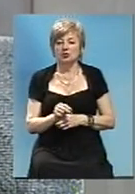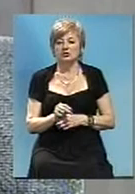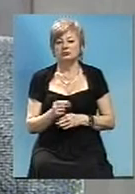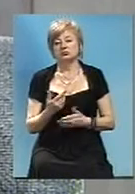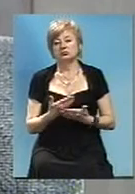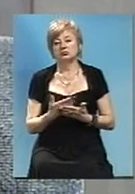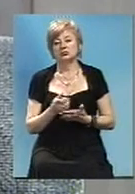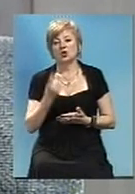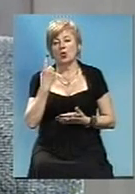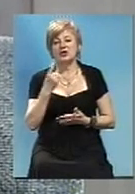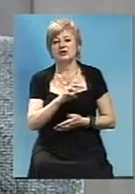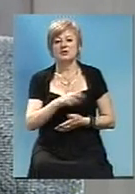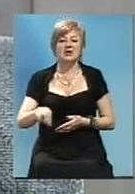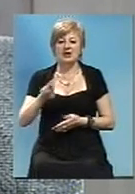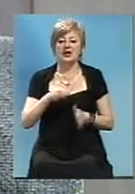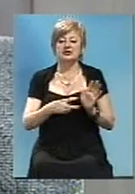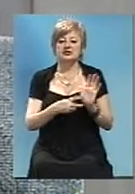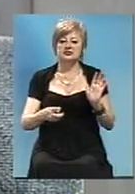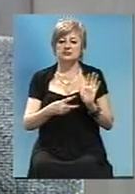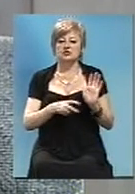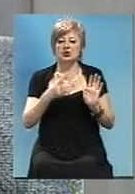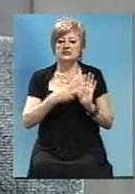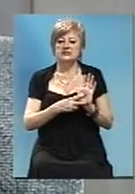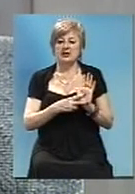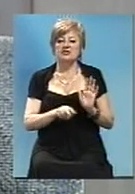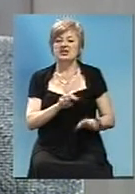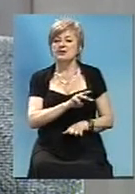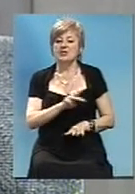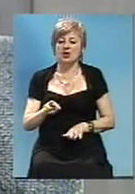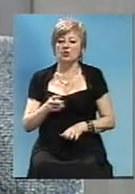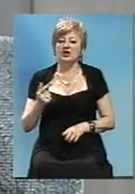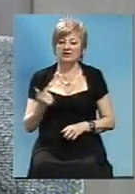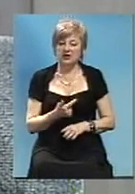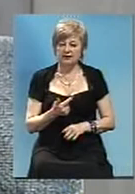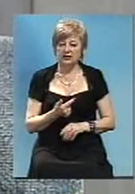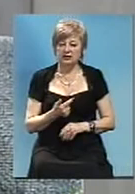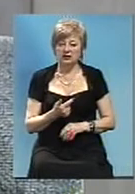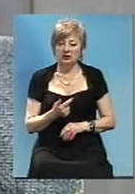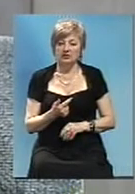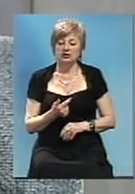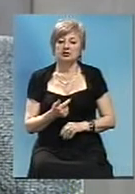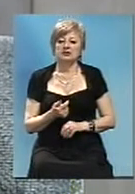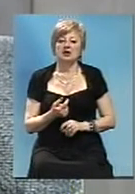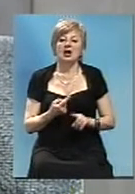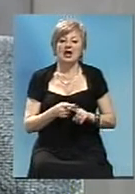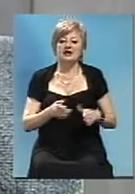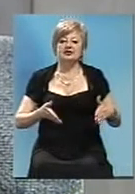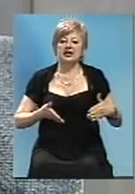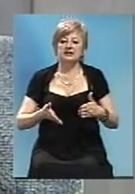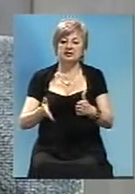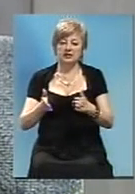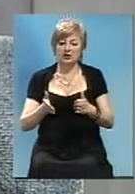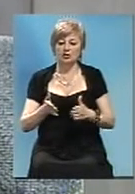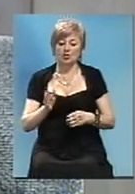1 мільярд 770 мільйонів гривень. Ця дорога розділена